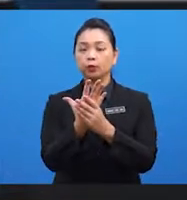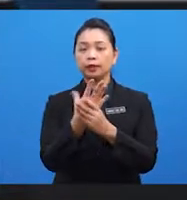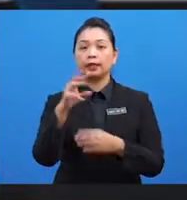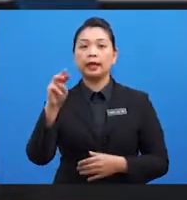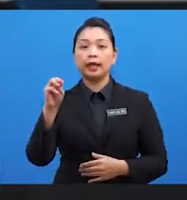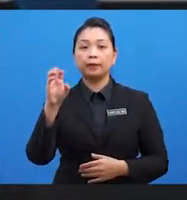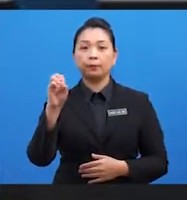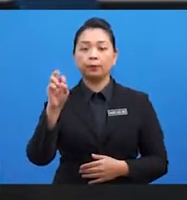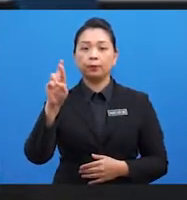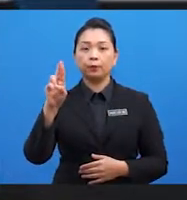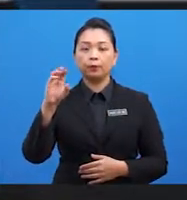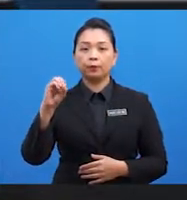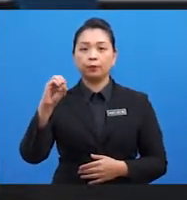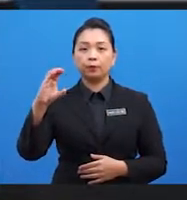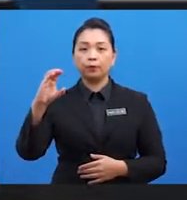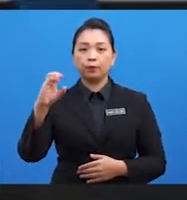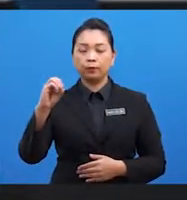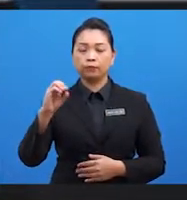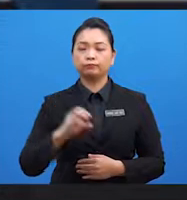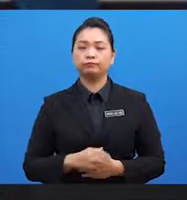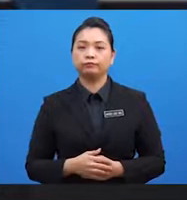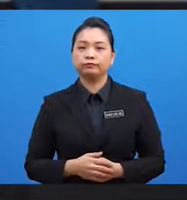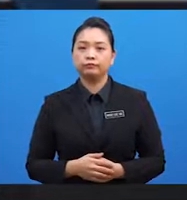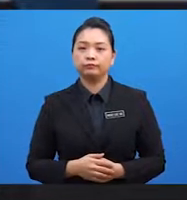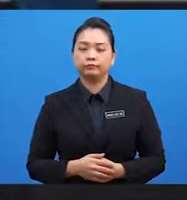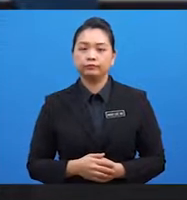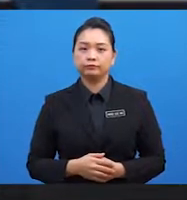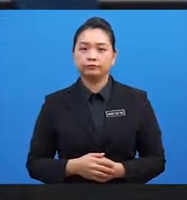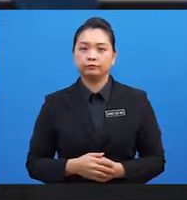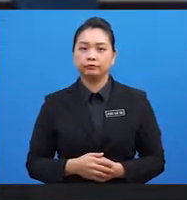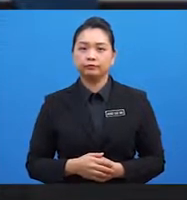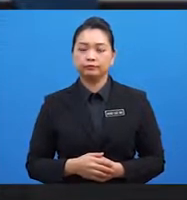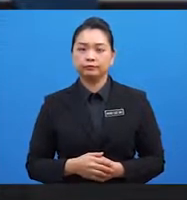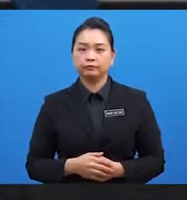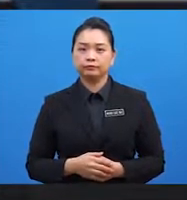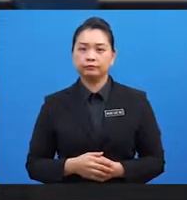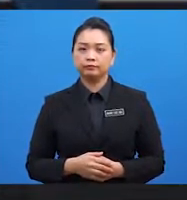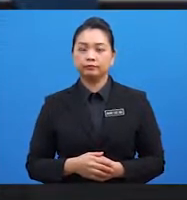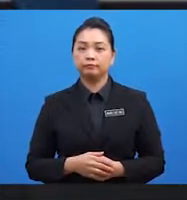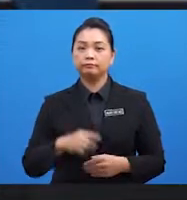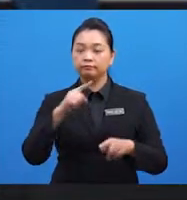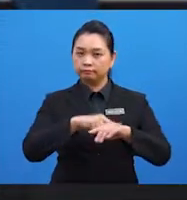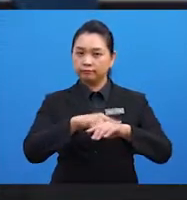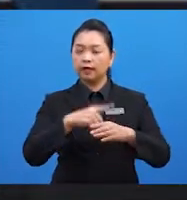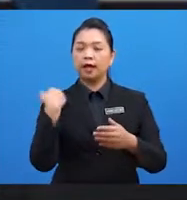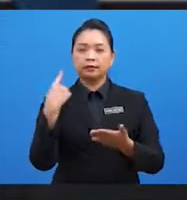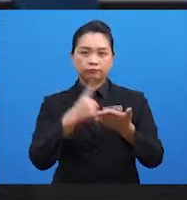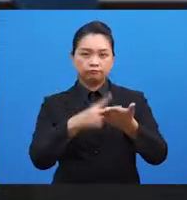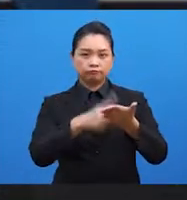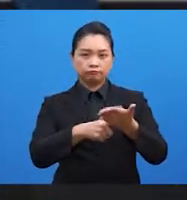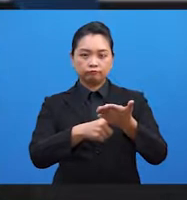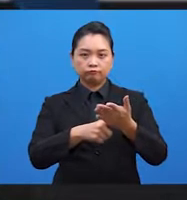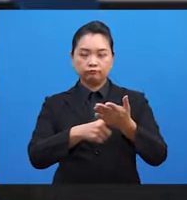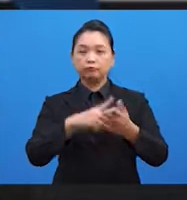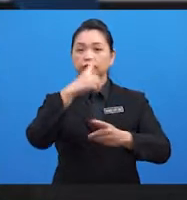pada 25 September 1969 bersempena Persidangan Dunia Islam